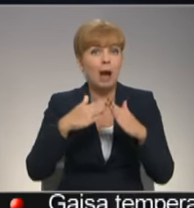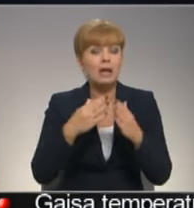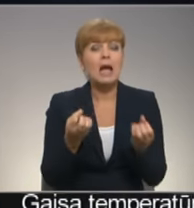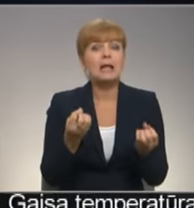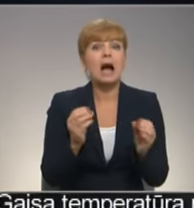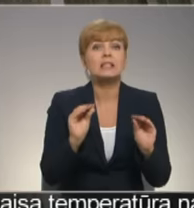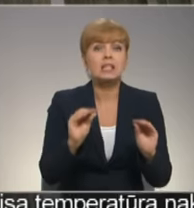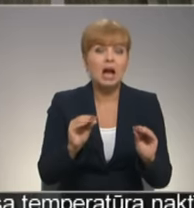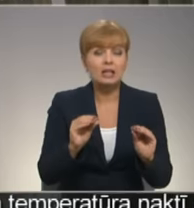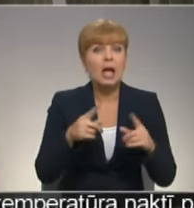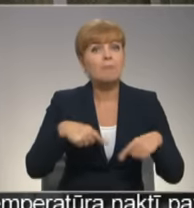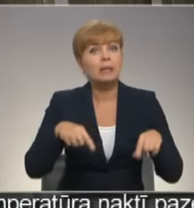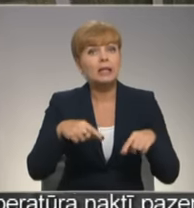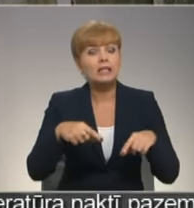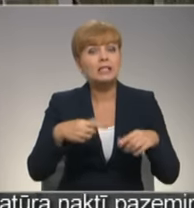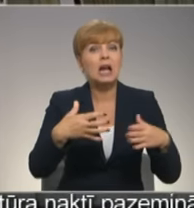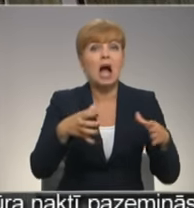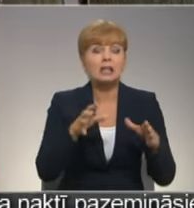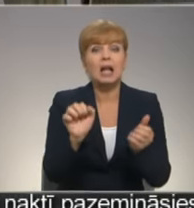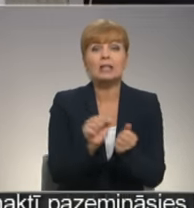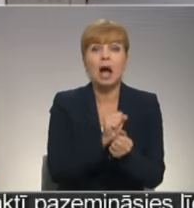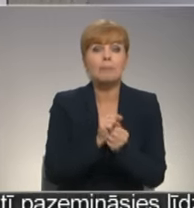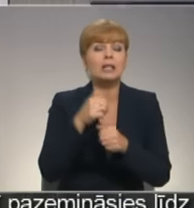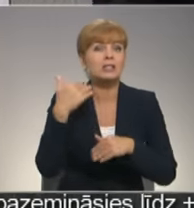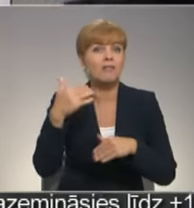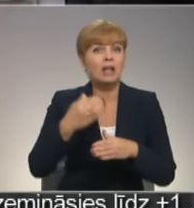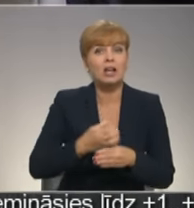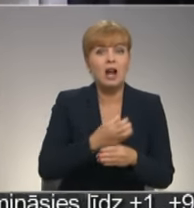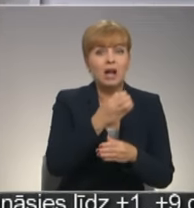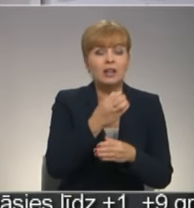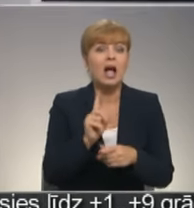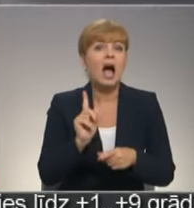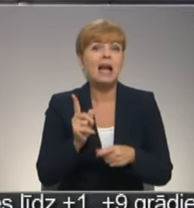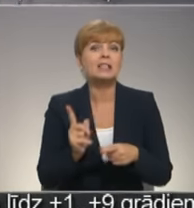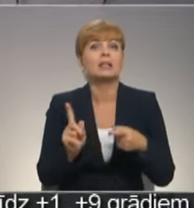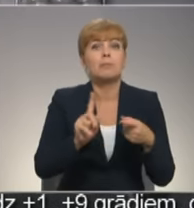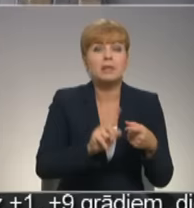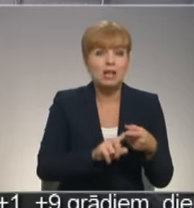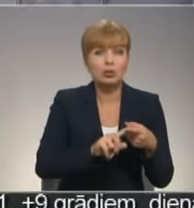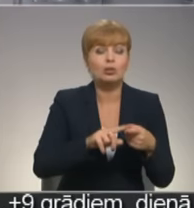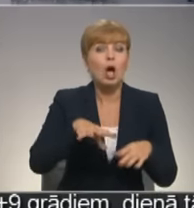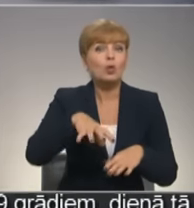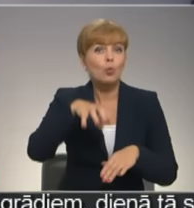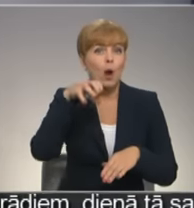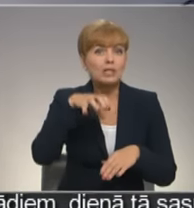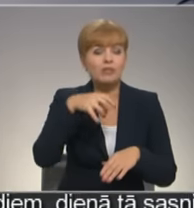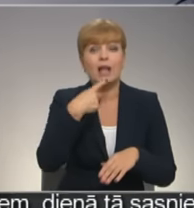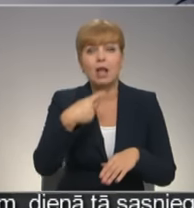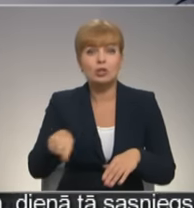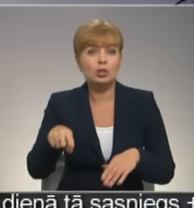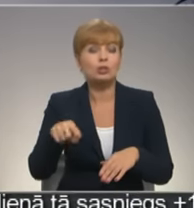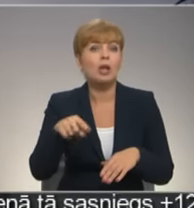iekārta, plīts vai katls, dabīgas ventilācijas kanālam ir jāizliegts pievienot virtuves tvaika nosucējus, ja nav citas